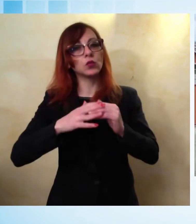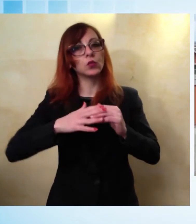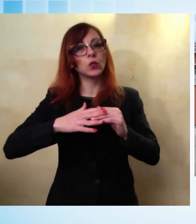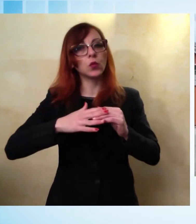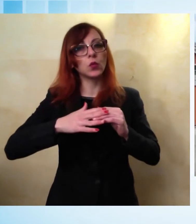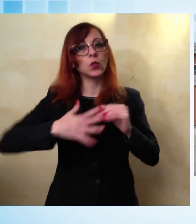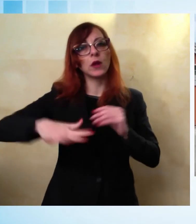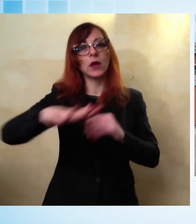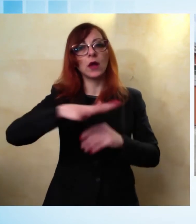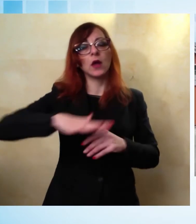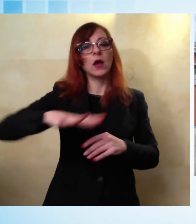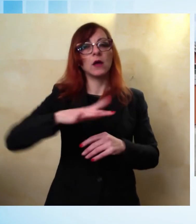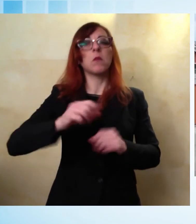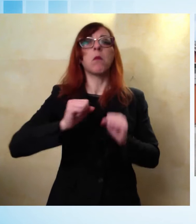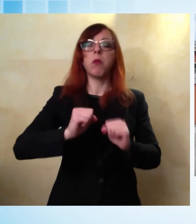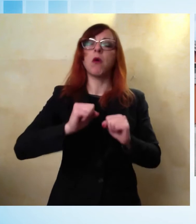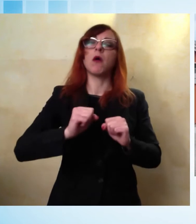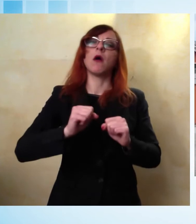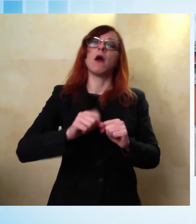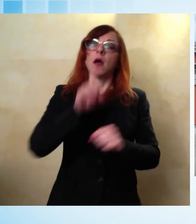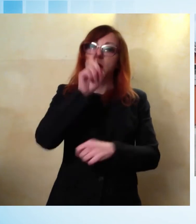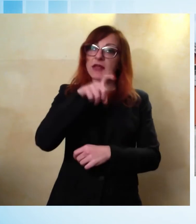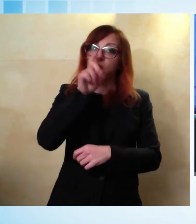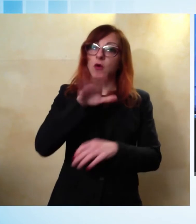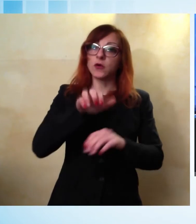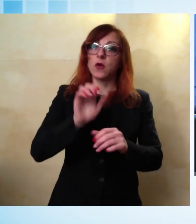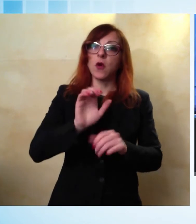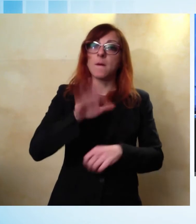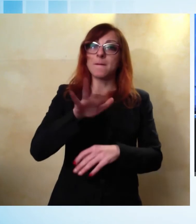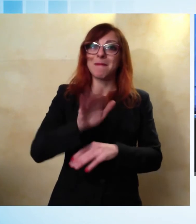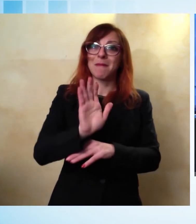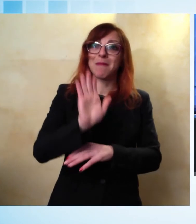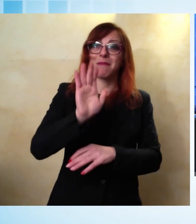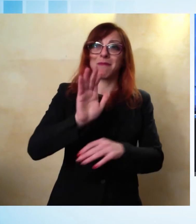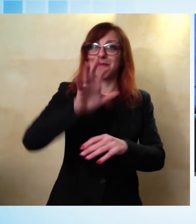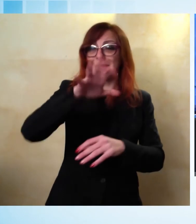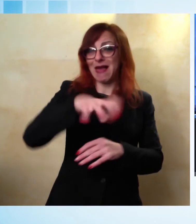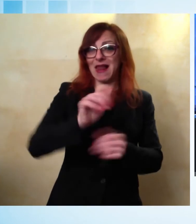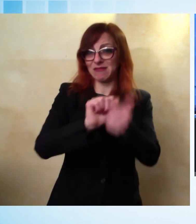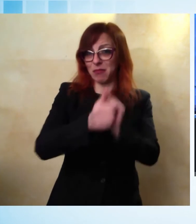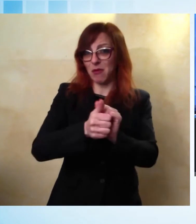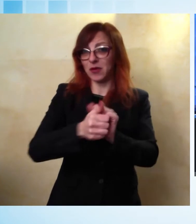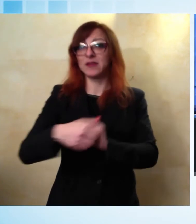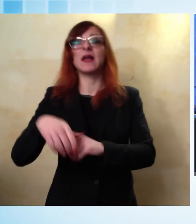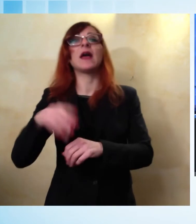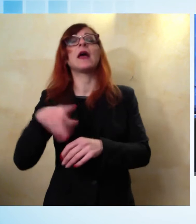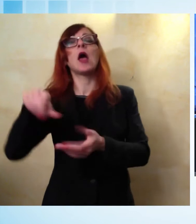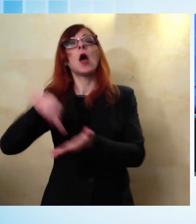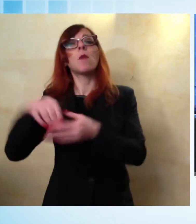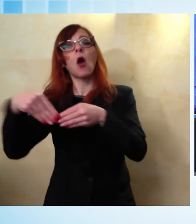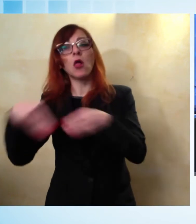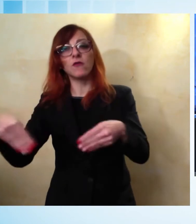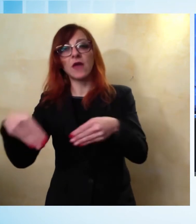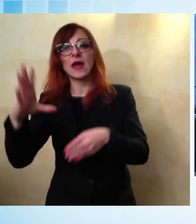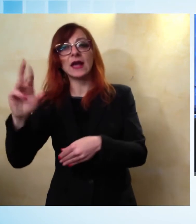sono il Palasport a Livorno e Carrara Fiere a Carrara. Ci spostiamo ad Alto Passo e i lavoratori della Progest hanno scioperato